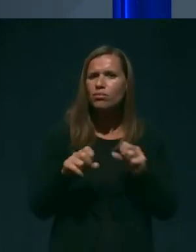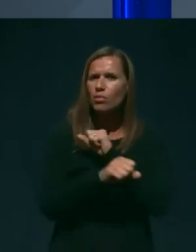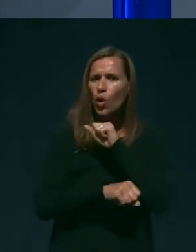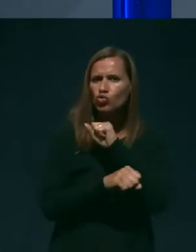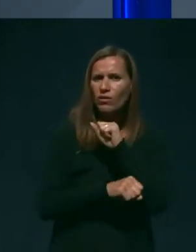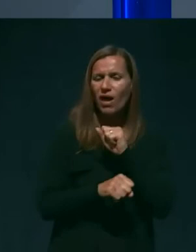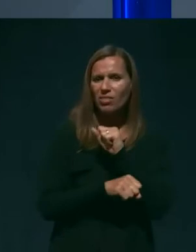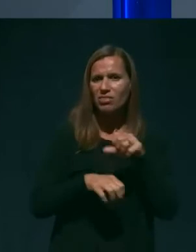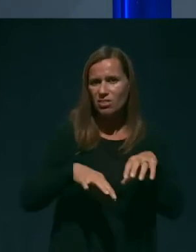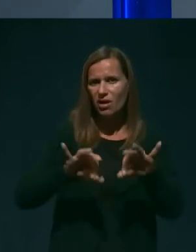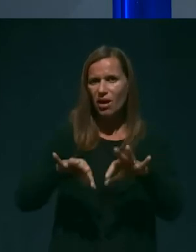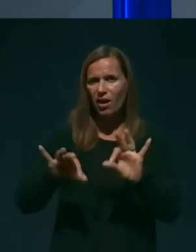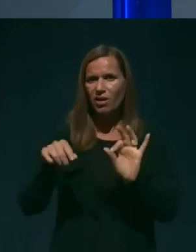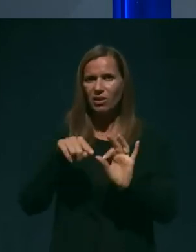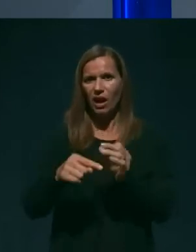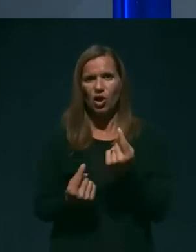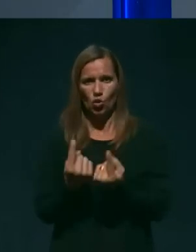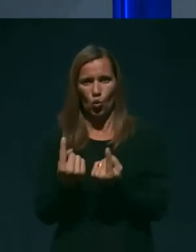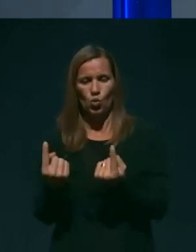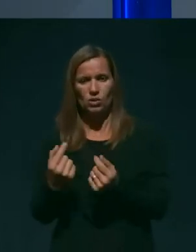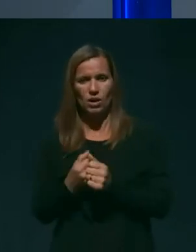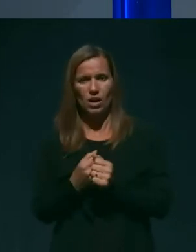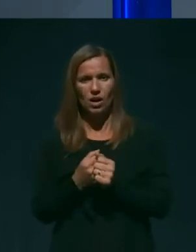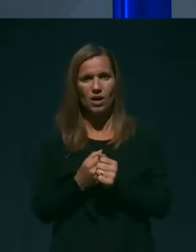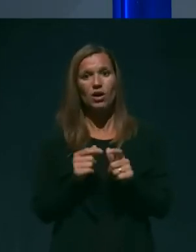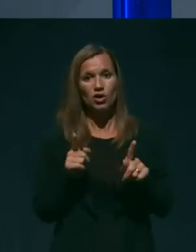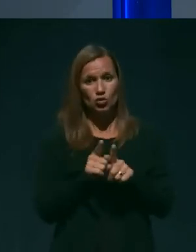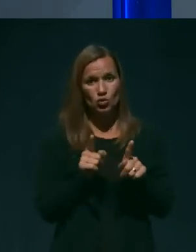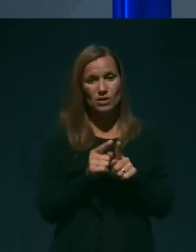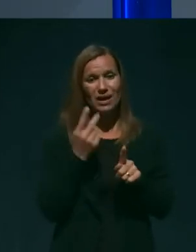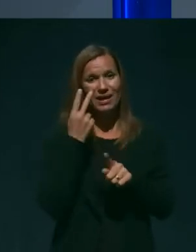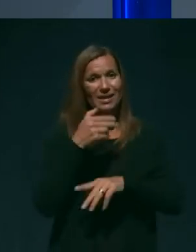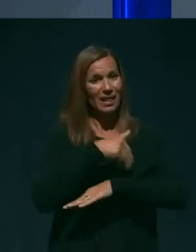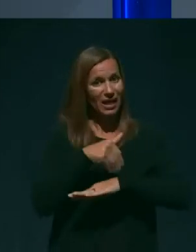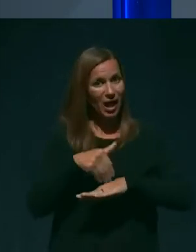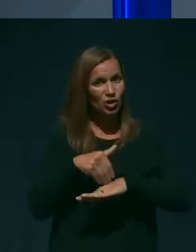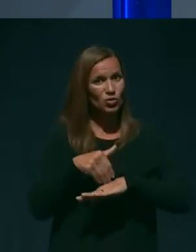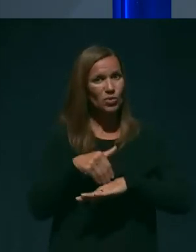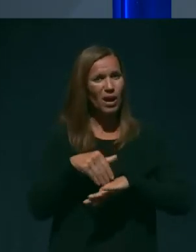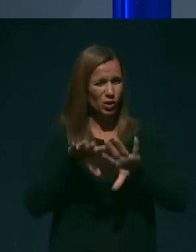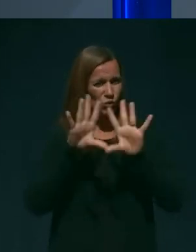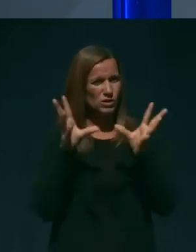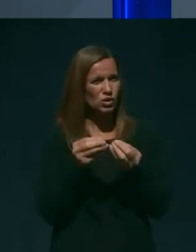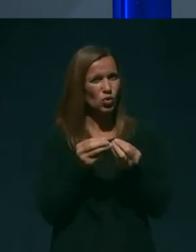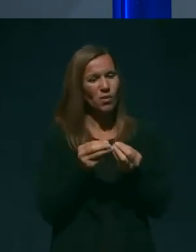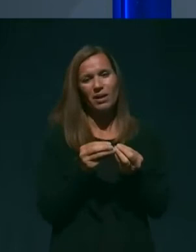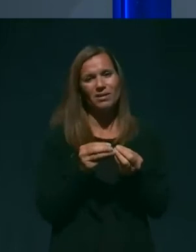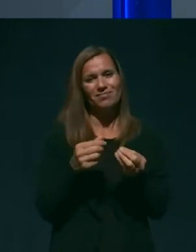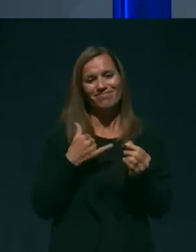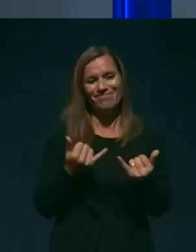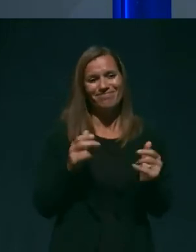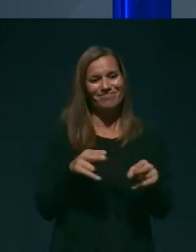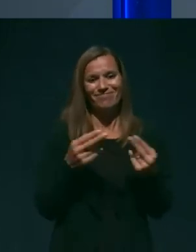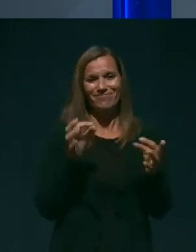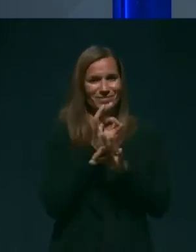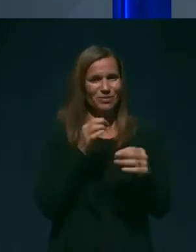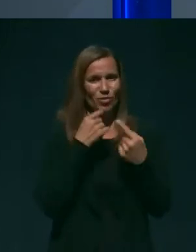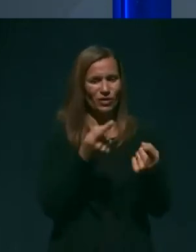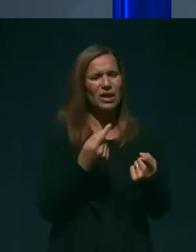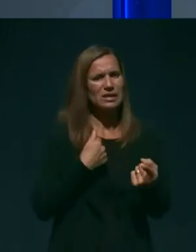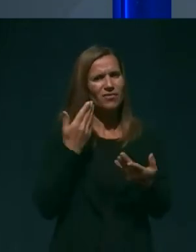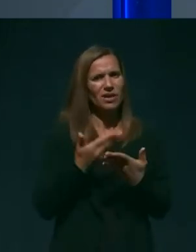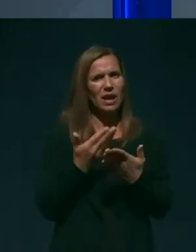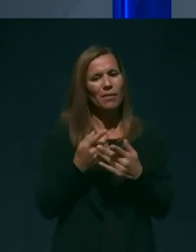dogodka, morbitnega dogodka, tudi okoli datoma in tako naprej, tako da verjamem, da bomo kmalo imeli vse